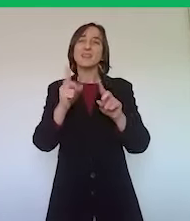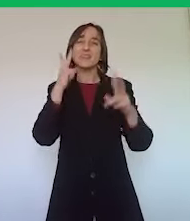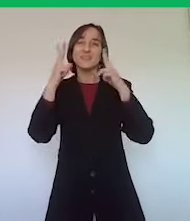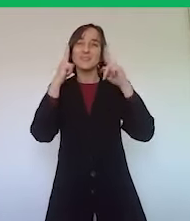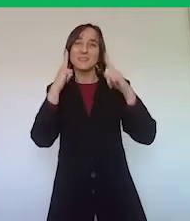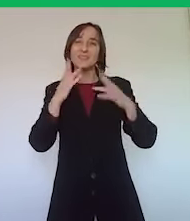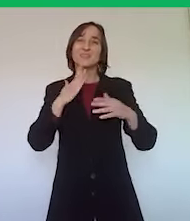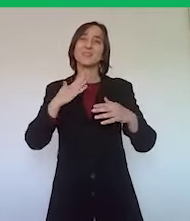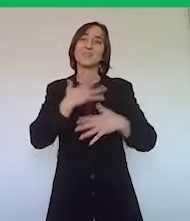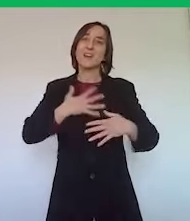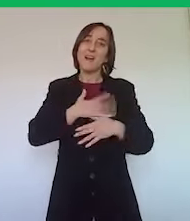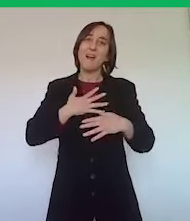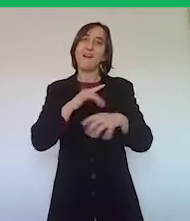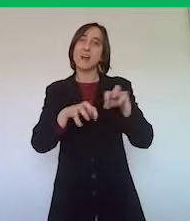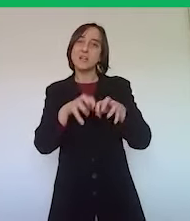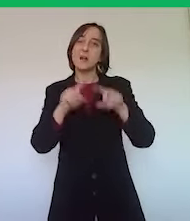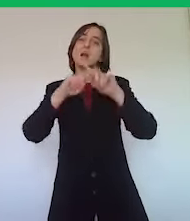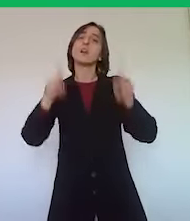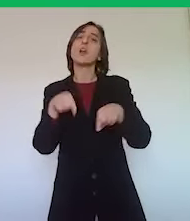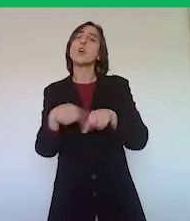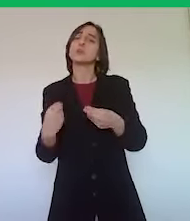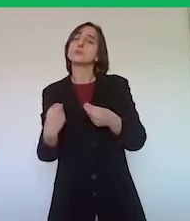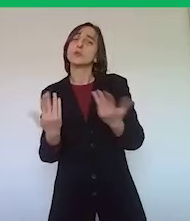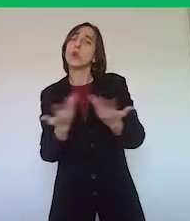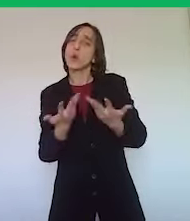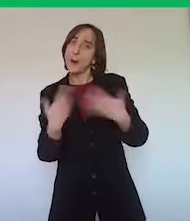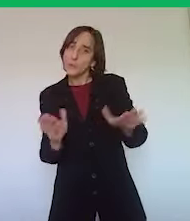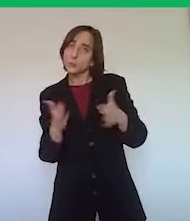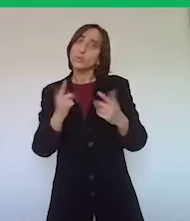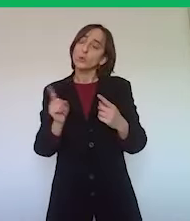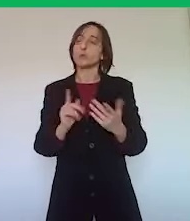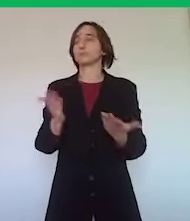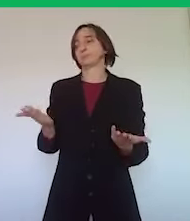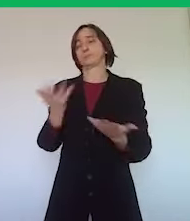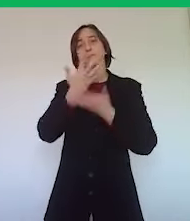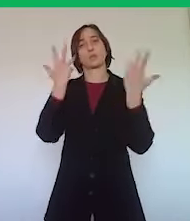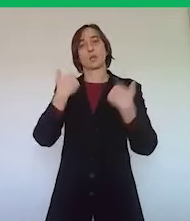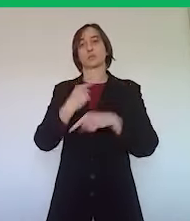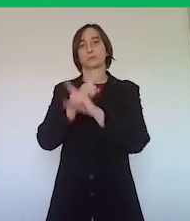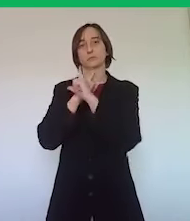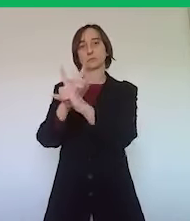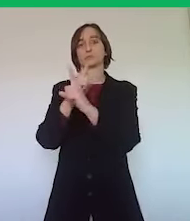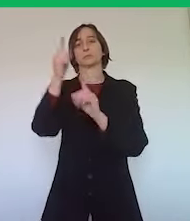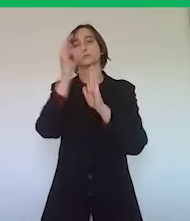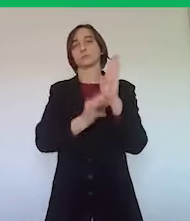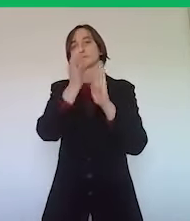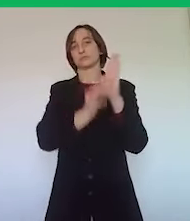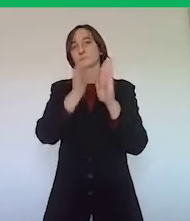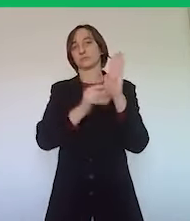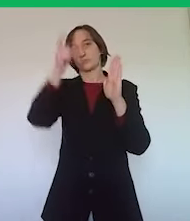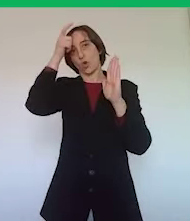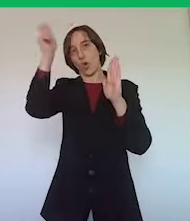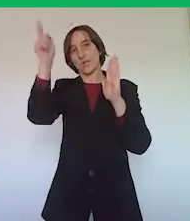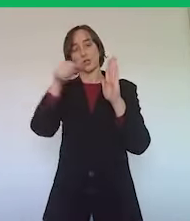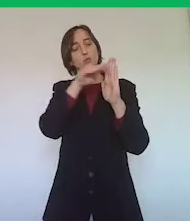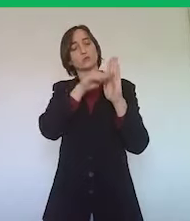animali, noi naturalmente su questo ci atteniamo ai decreti governativi e al famoso allegato 1 che